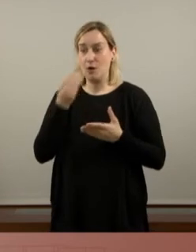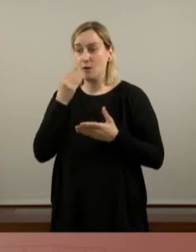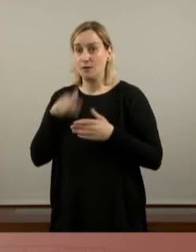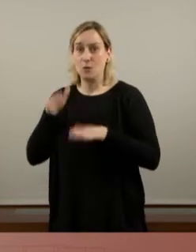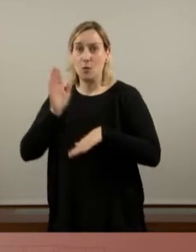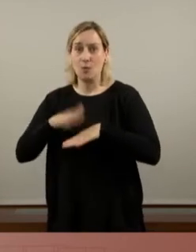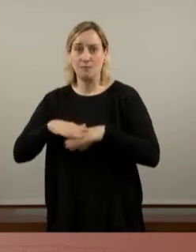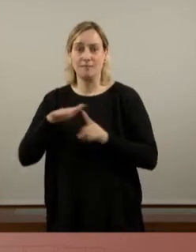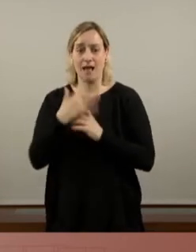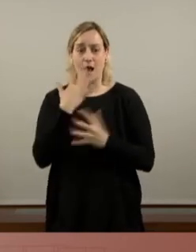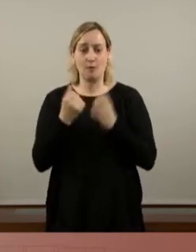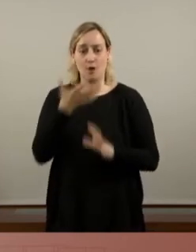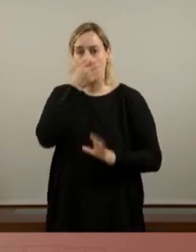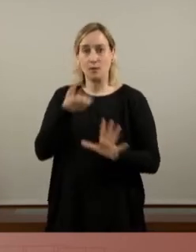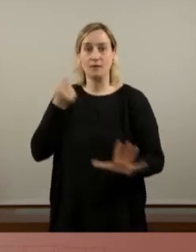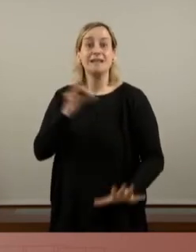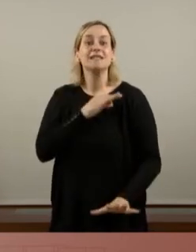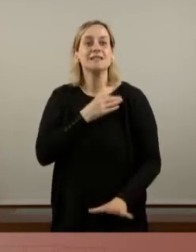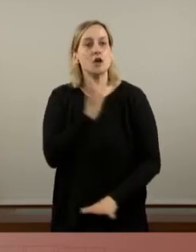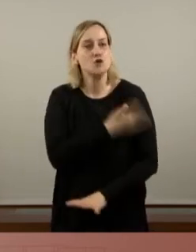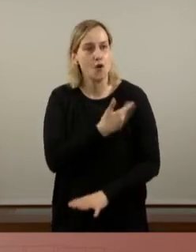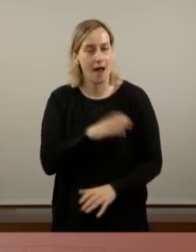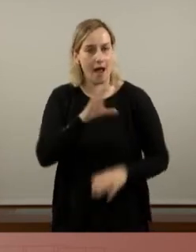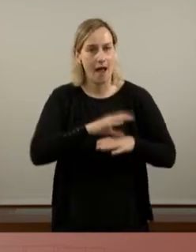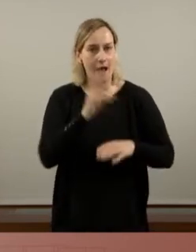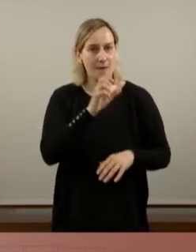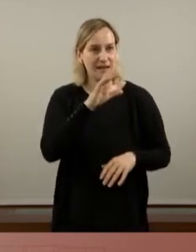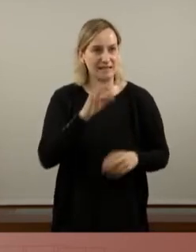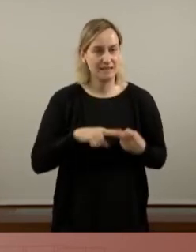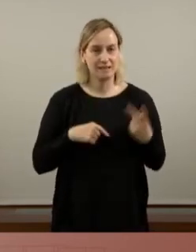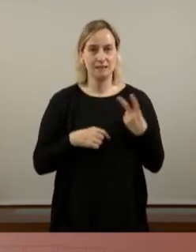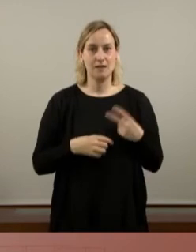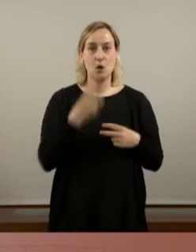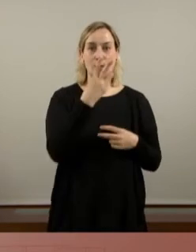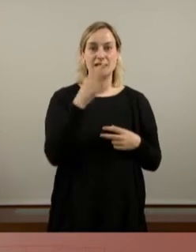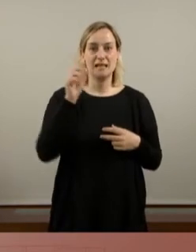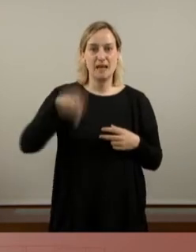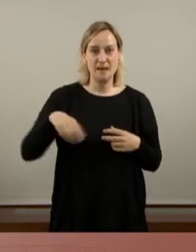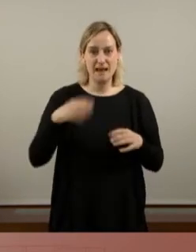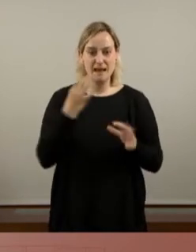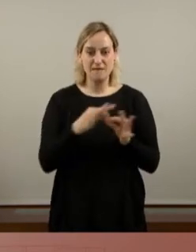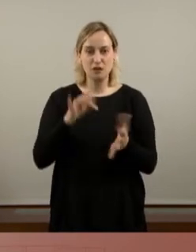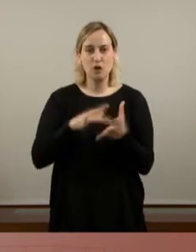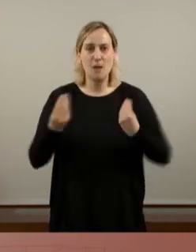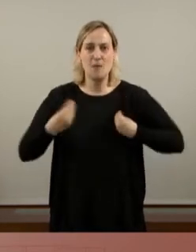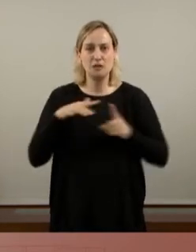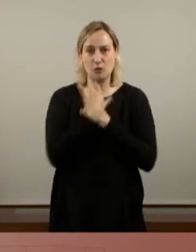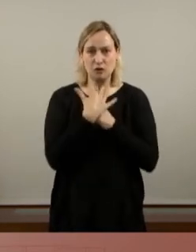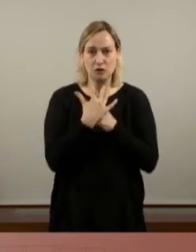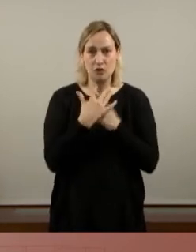problemes econòmics, senyora Vergés. Més de 430.000 infants a Catalunya viuen en situació de pobresa.